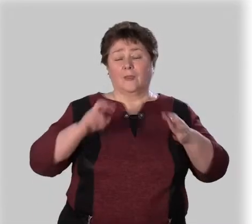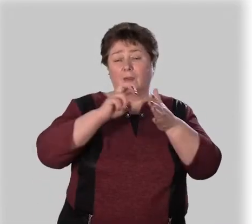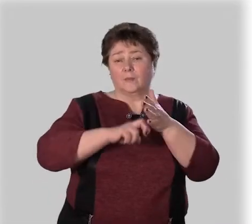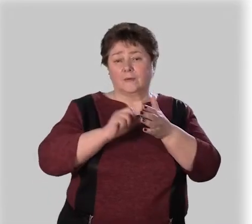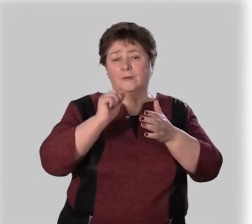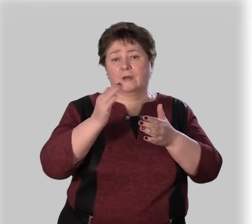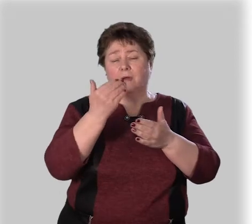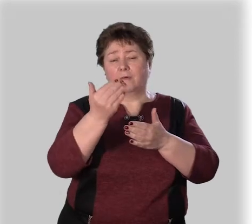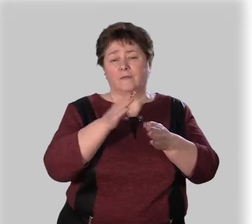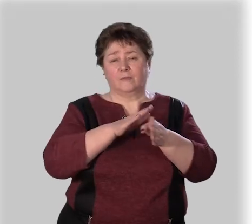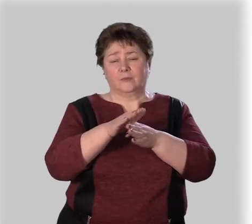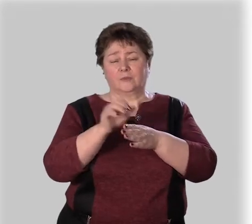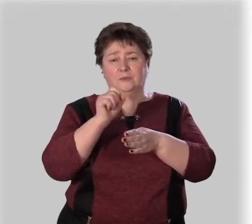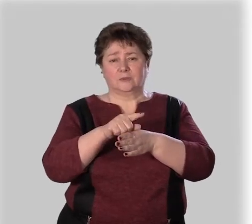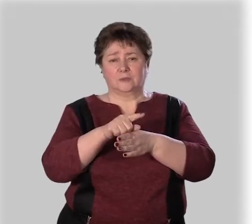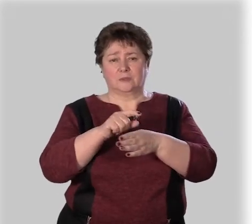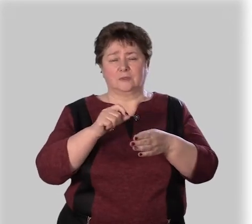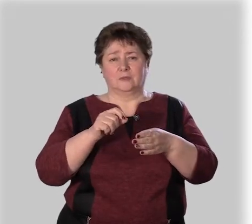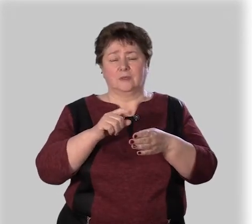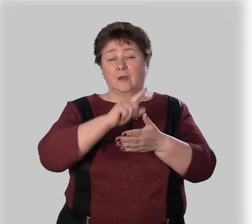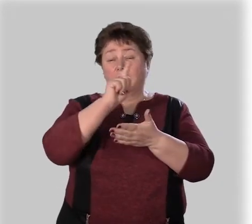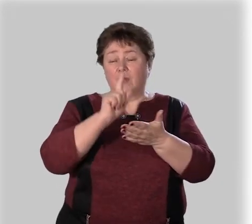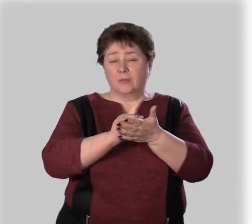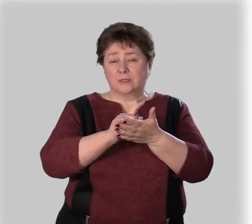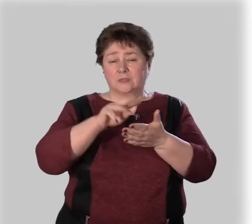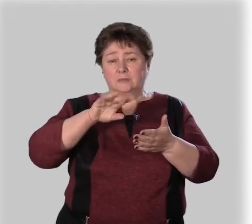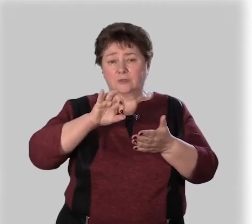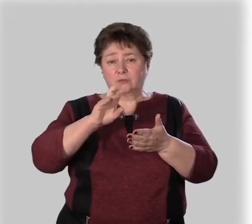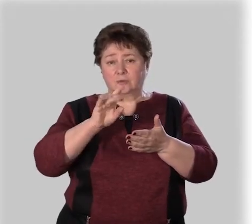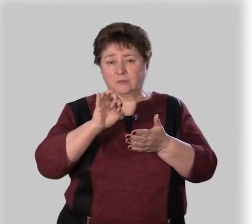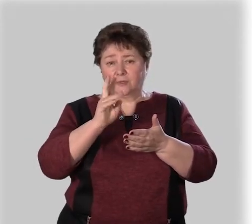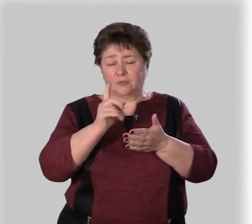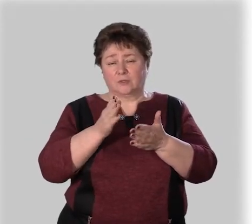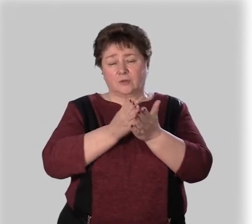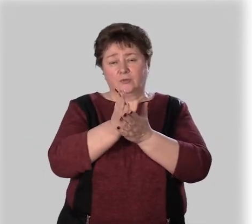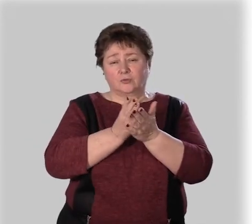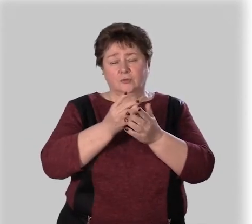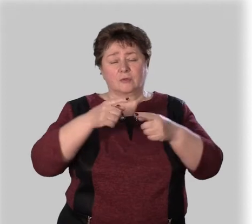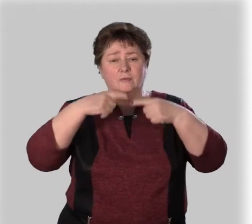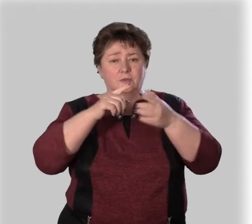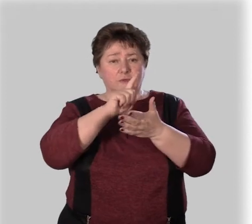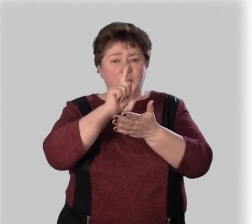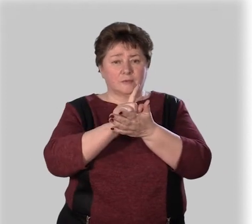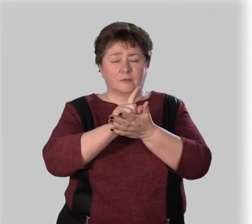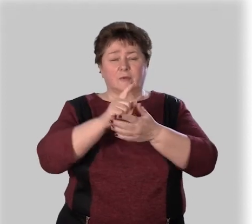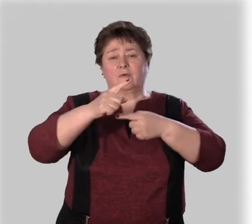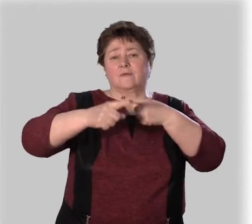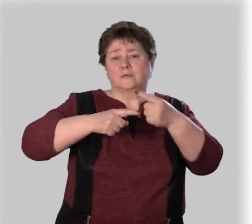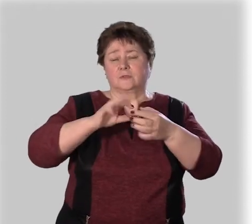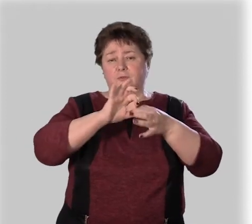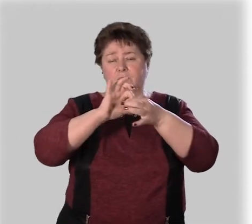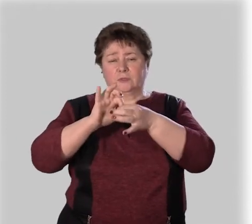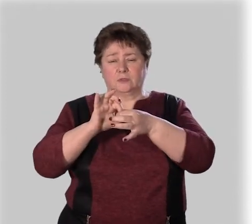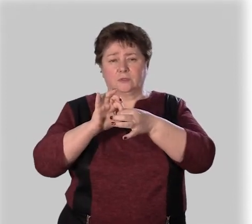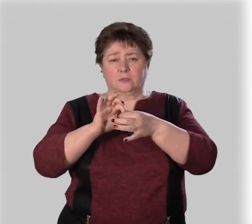Проверим, как вы справились с заданием. Вопросительные местоимения служат для выражения вопроса в